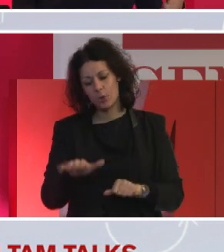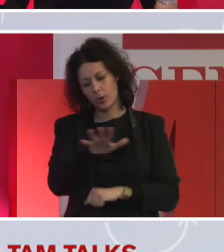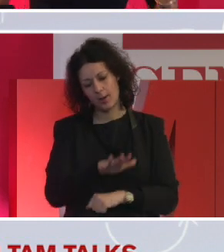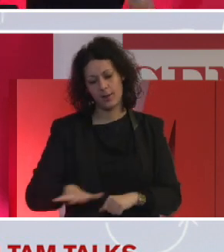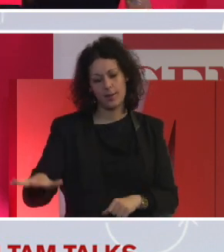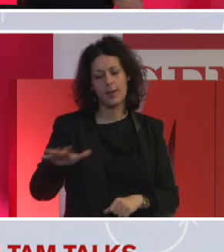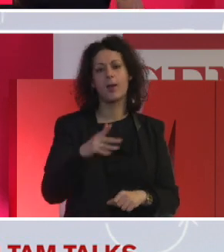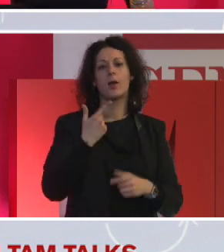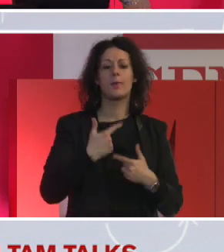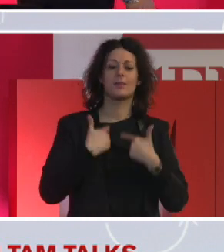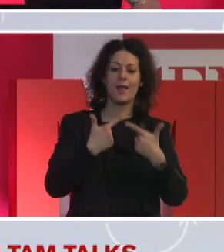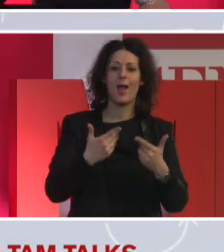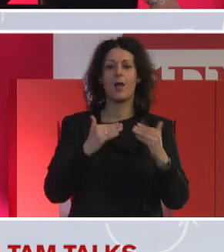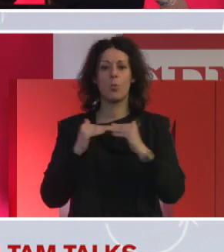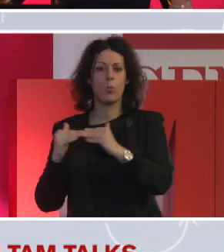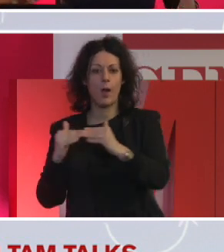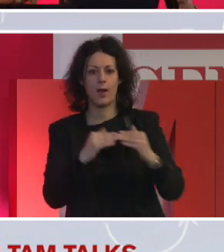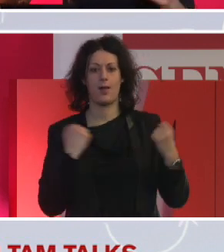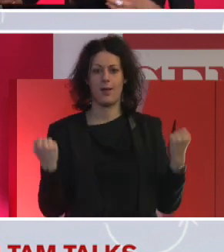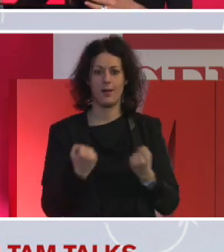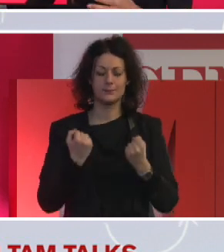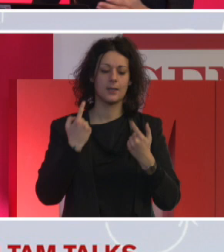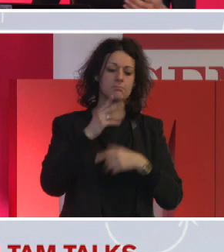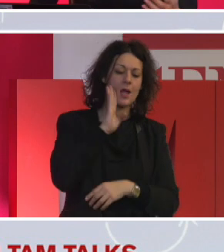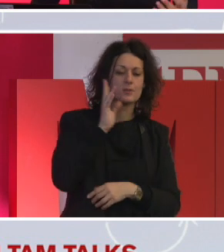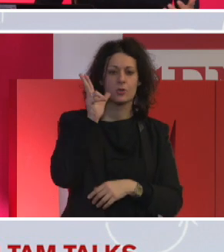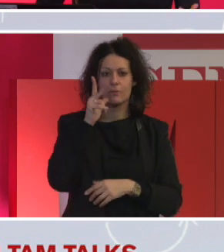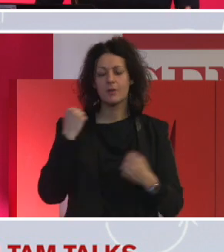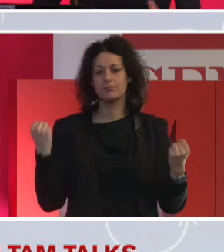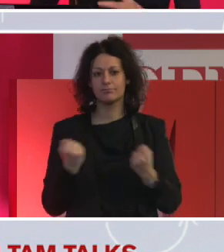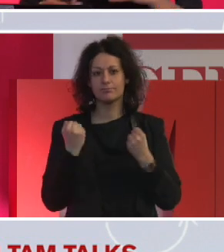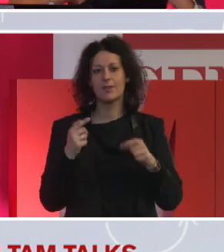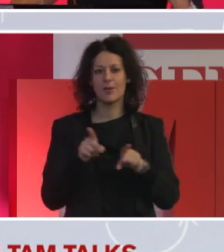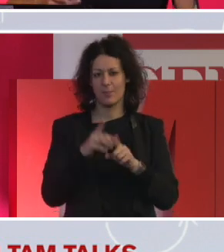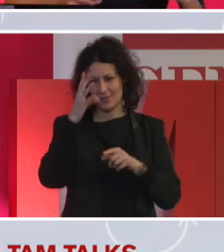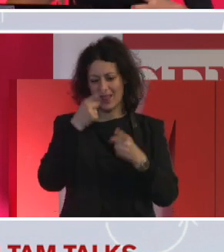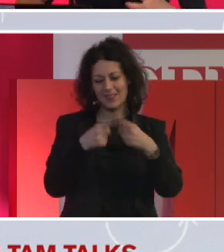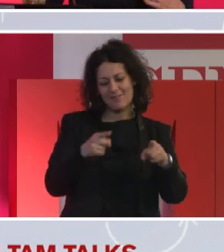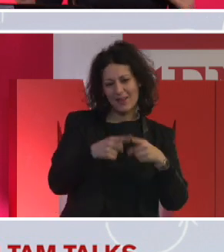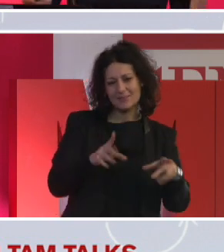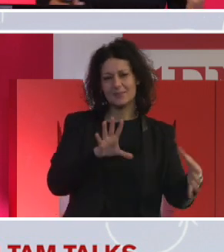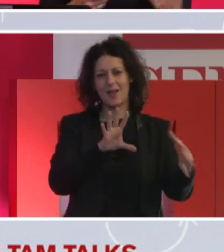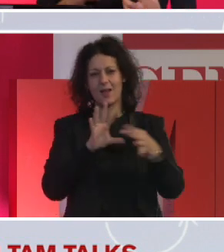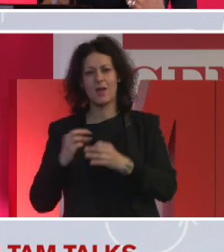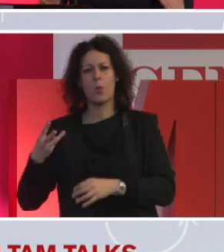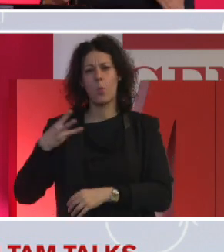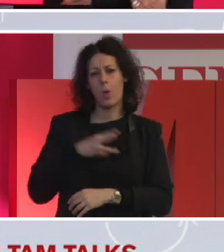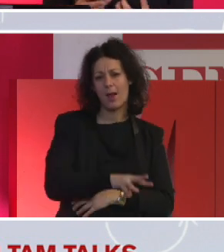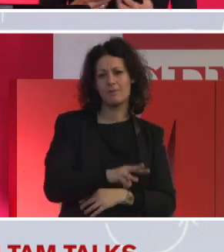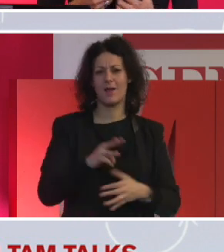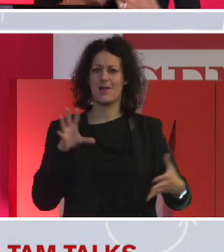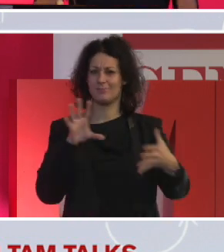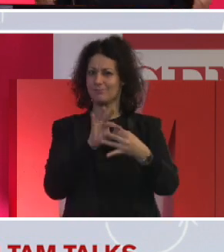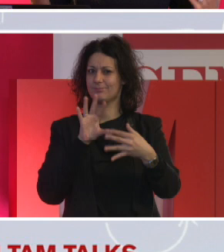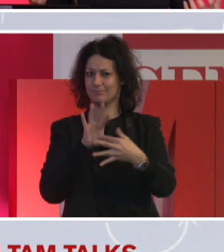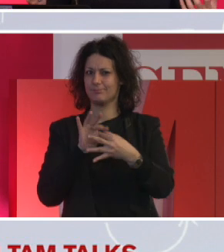tutto il mondo, perciò spesso e volentieri va da diversità a welfare, insomma, non per loro si è SAR, è tutto veramente un po'